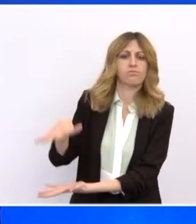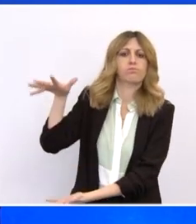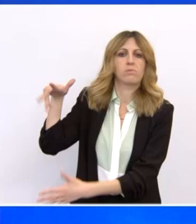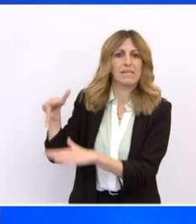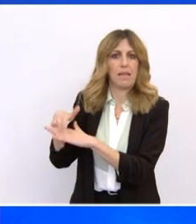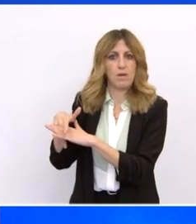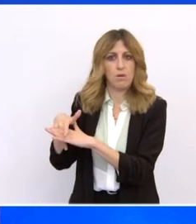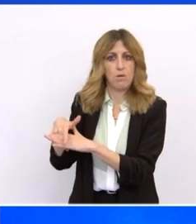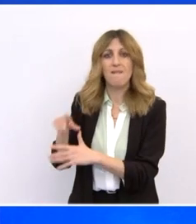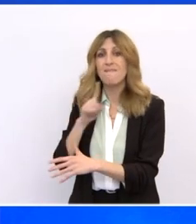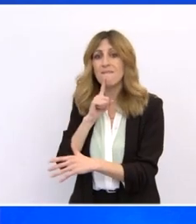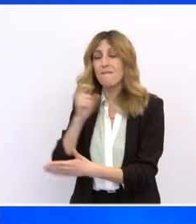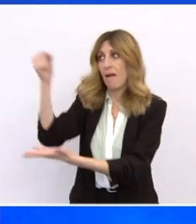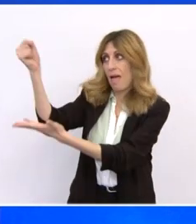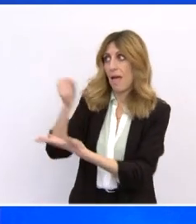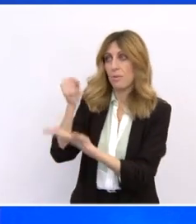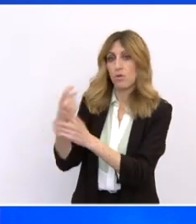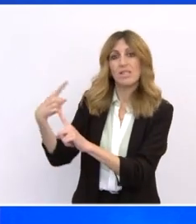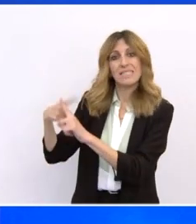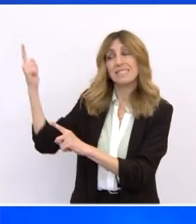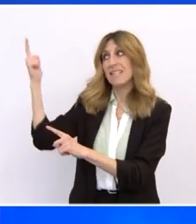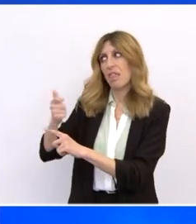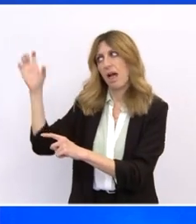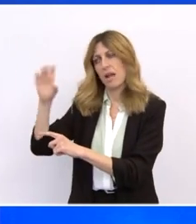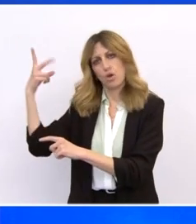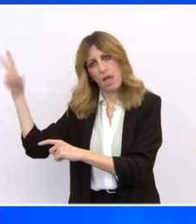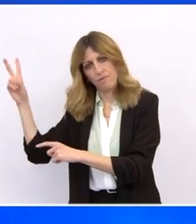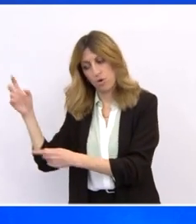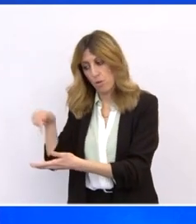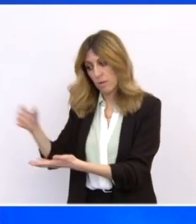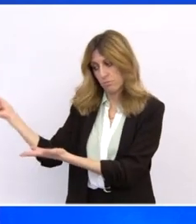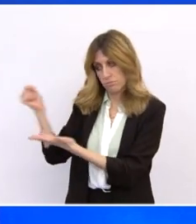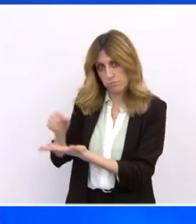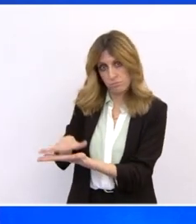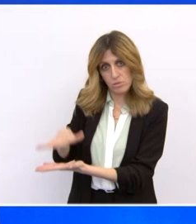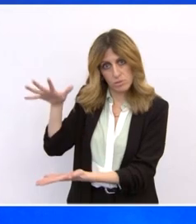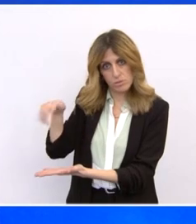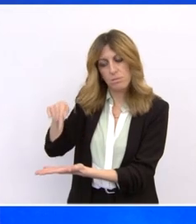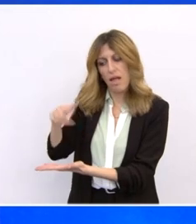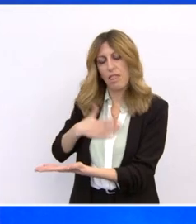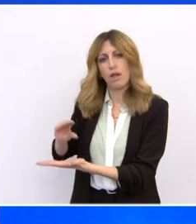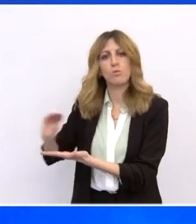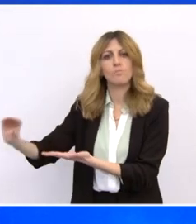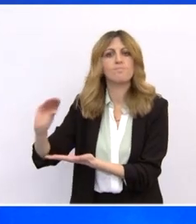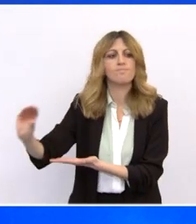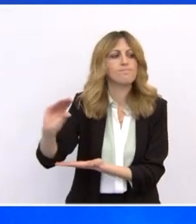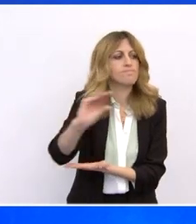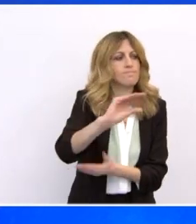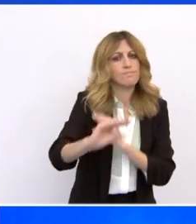αυτών και αξιοποιώντας τα δάνεια του Ταμείου Ανάκαμψης για την προώθηση ιδιωτικών επενδύσεων, το Ελλάδα 2.0